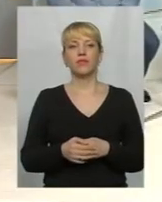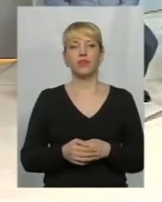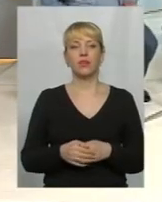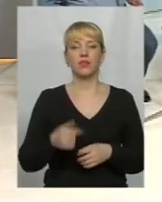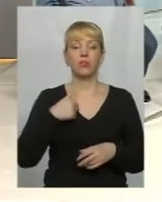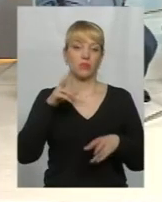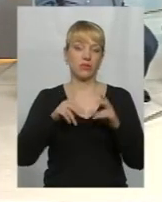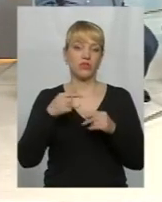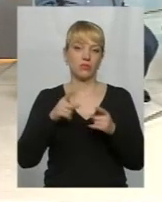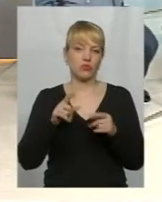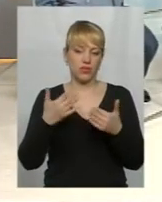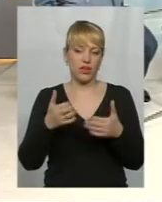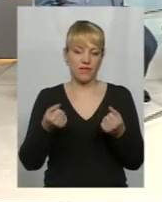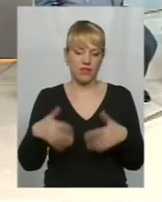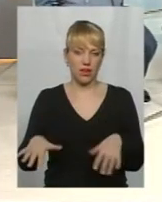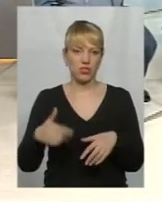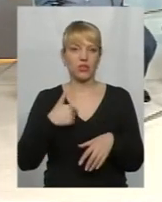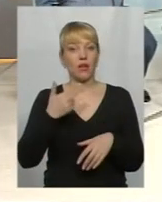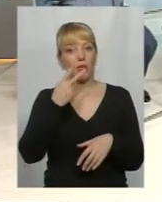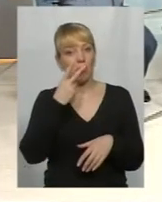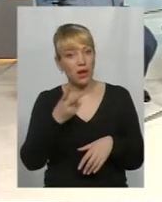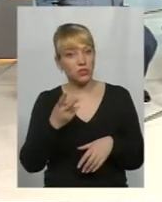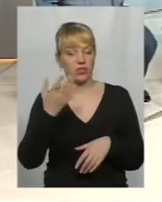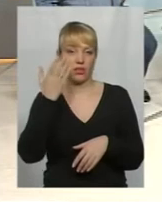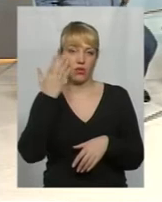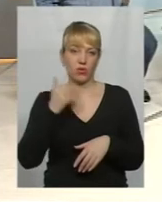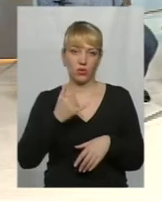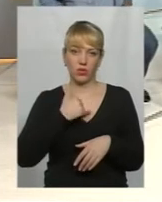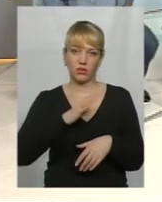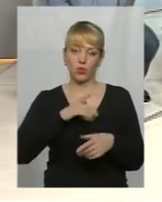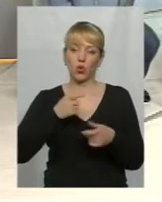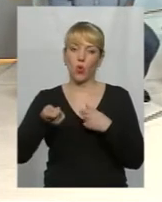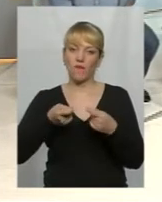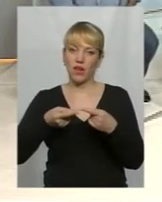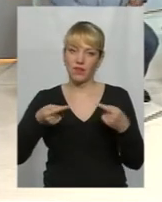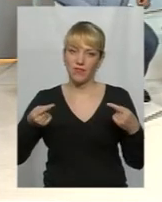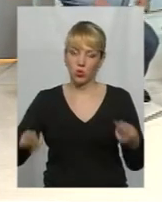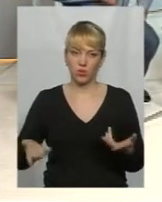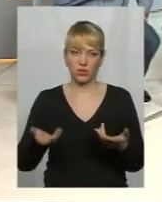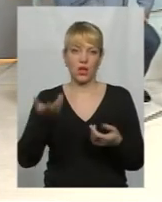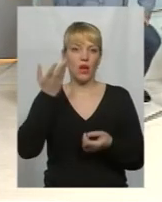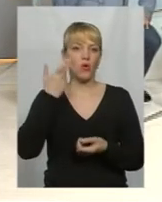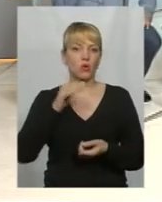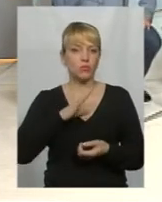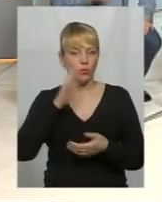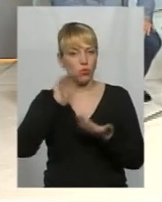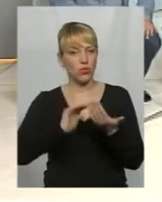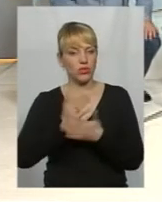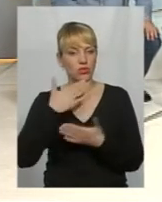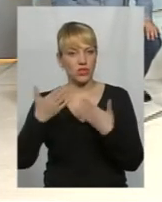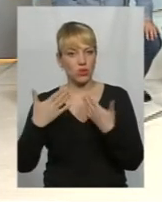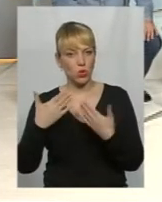Ні, ну, от бачите, все-таки, коли в нас були товарні відносини, коли в нас були певною мірою політичні відносини,